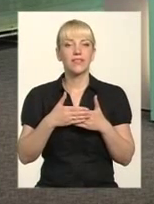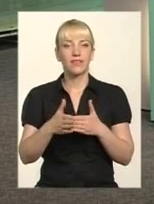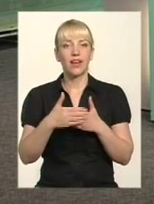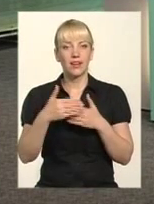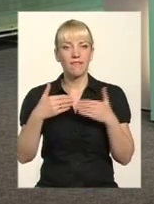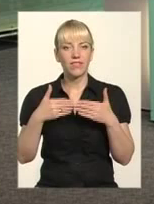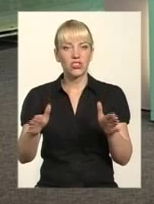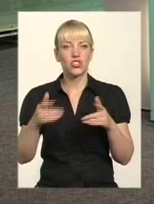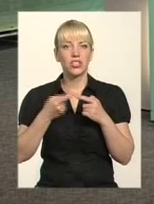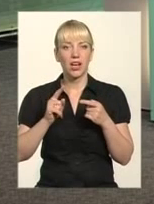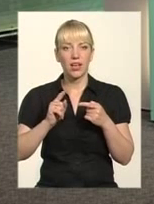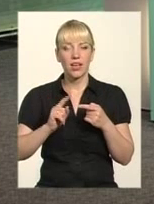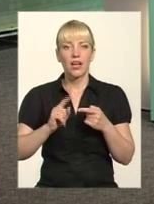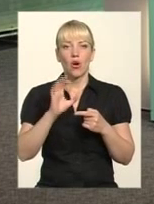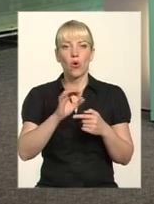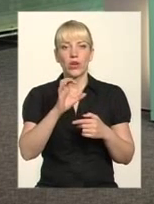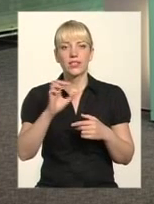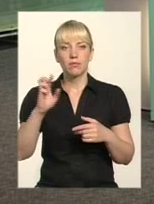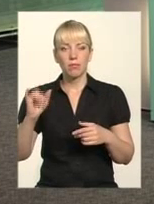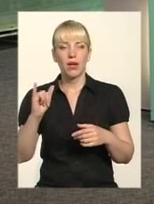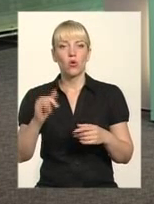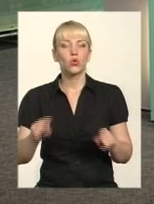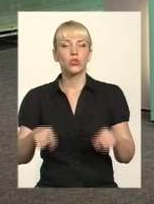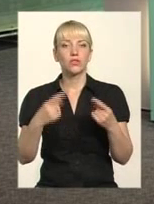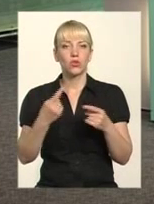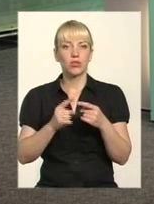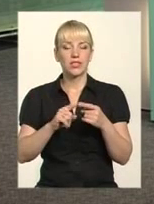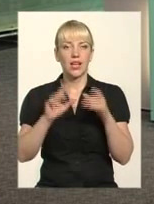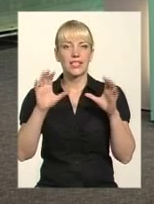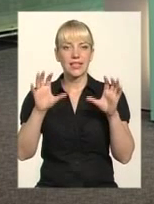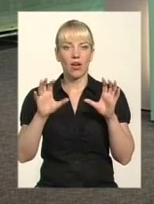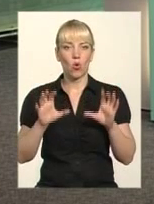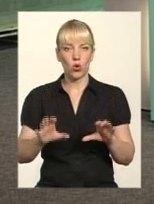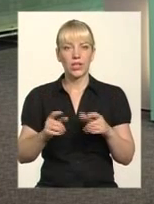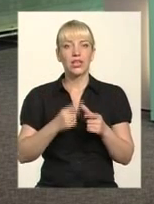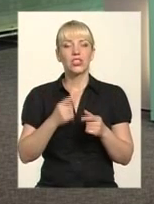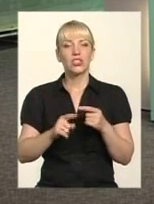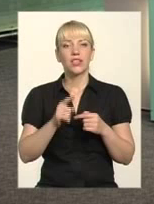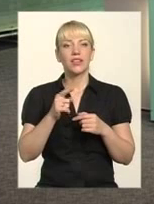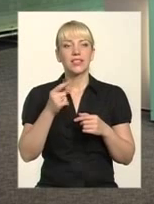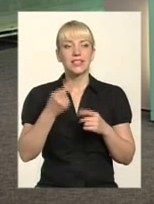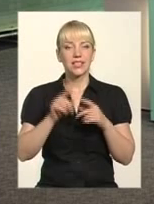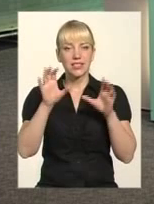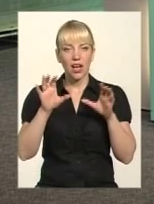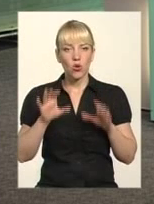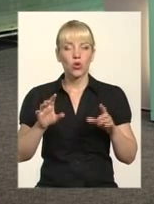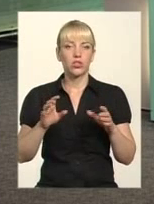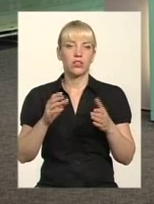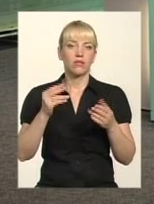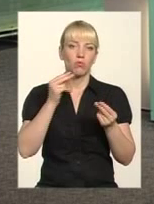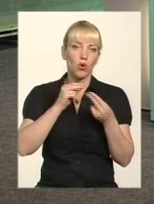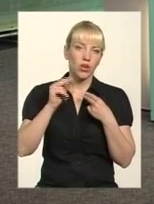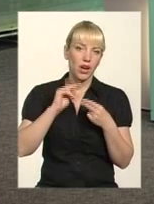ОСББ вже тих, які створені, оцей закон? Чи він, по суті, все узаконніє те, що вже було? Чи все-таки щось